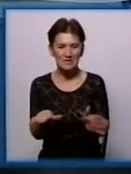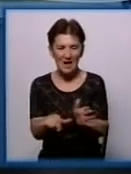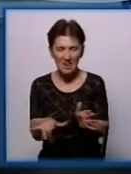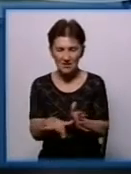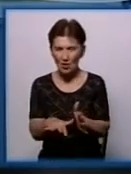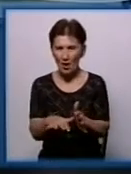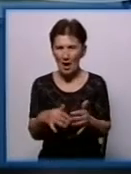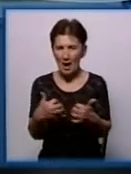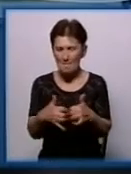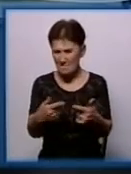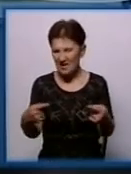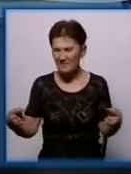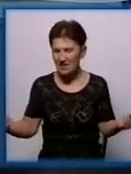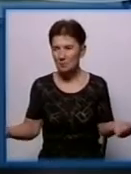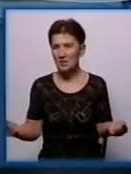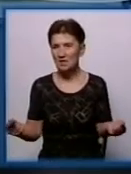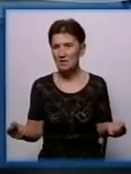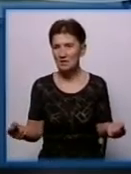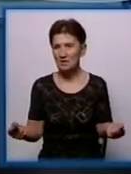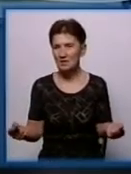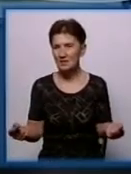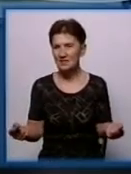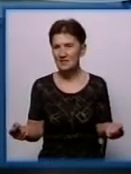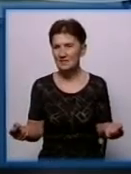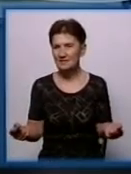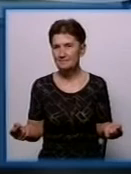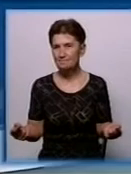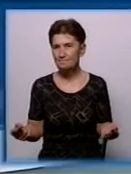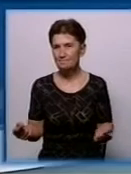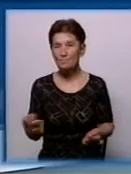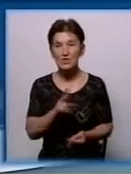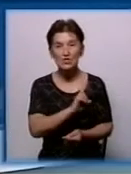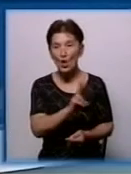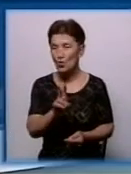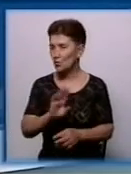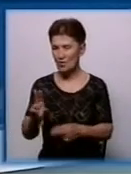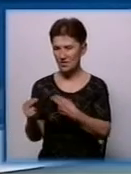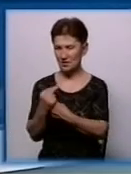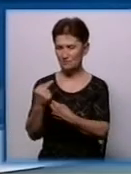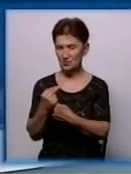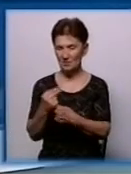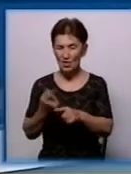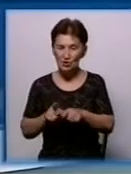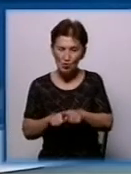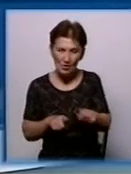речами, які ніхто їх не навчив, що це є порушення, що це є